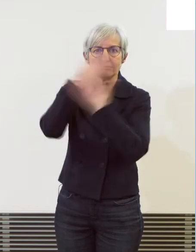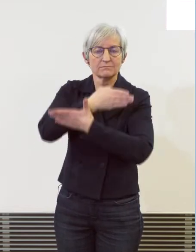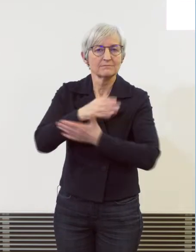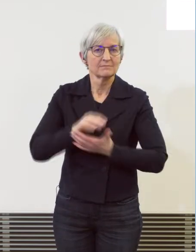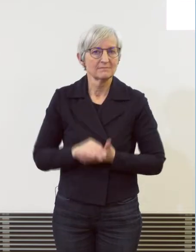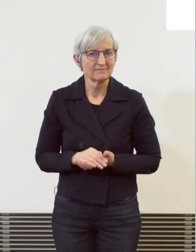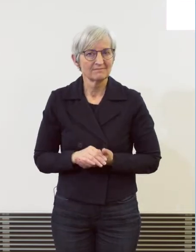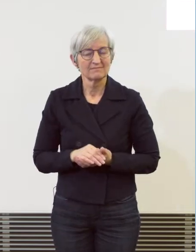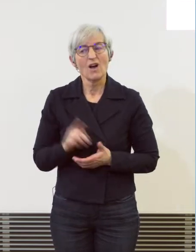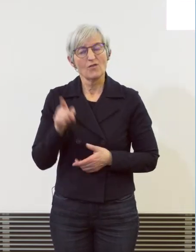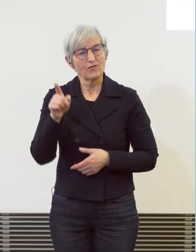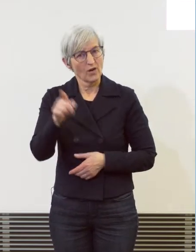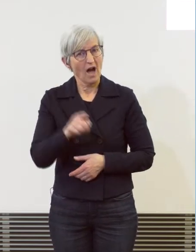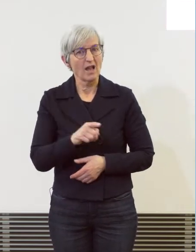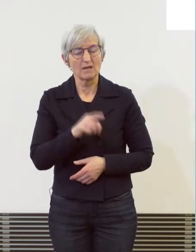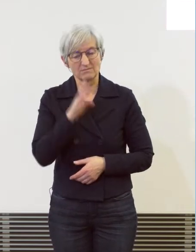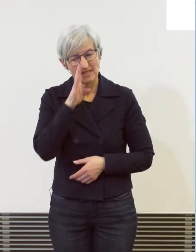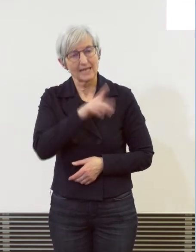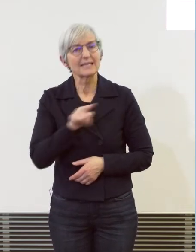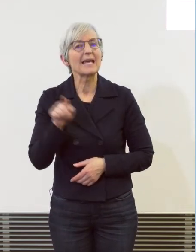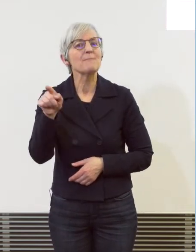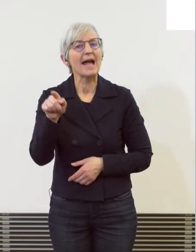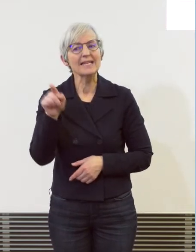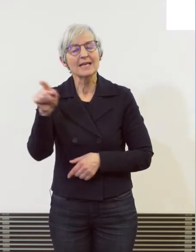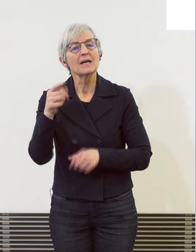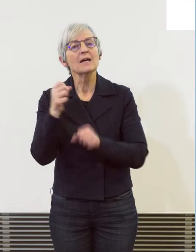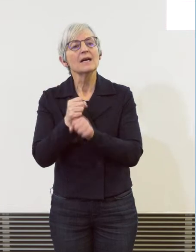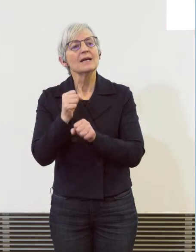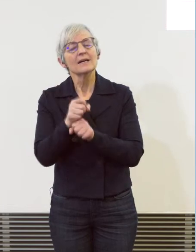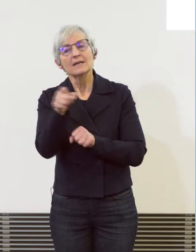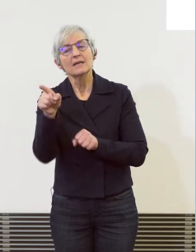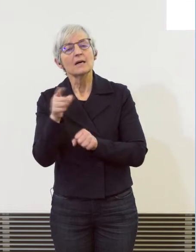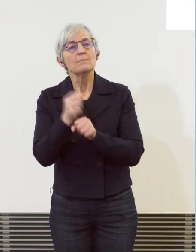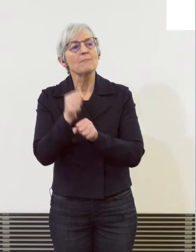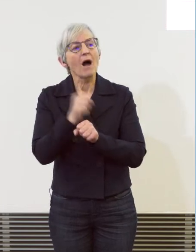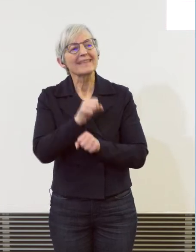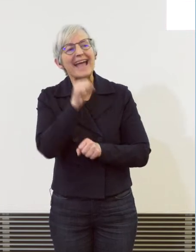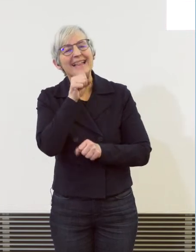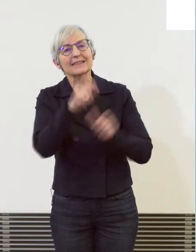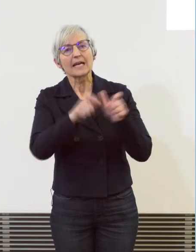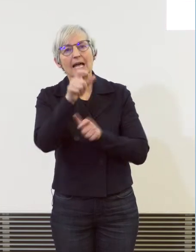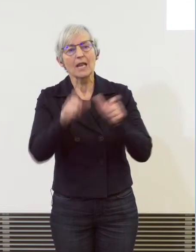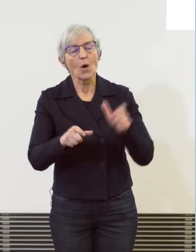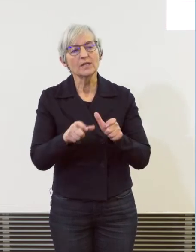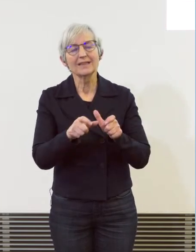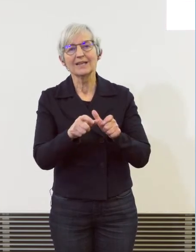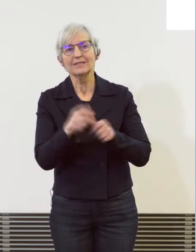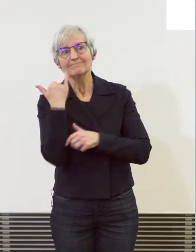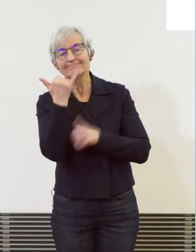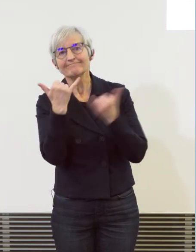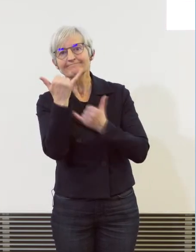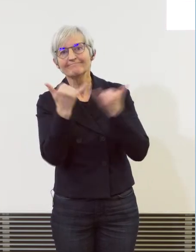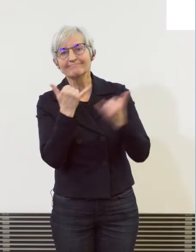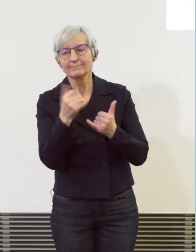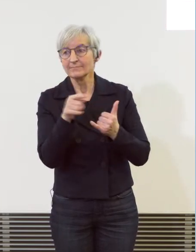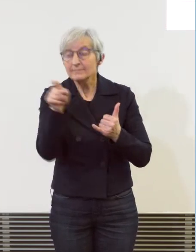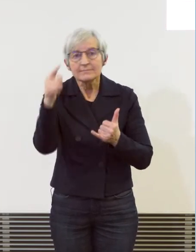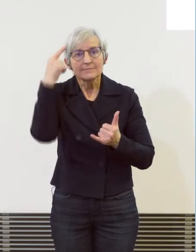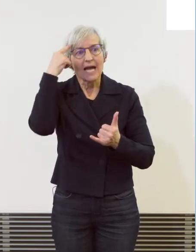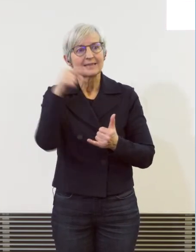ältere Personen. Sie gehen davon aus, dass sie sich viel leichter unter Druck setzen lassen und dass dort